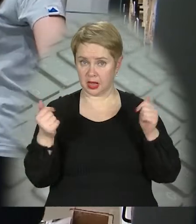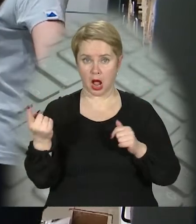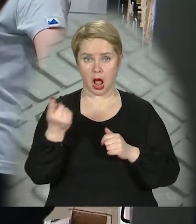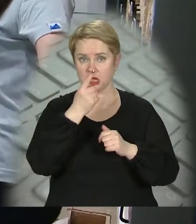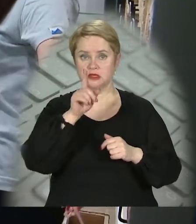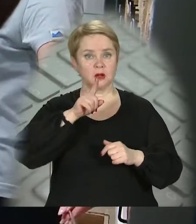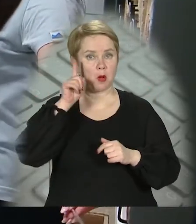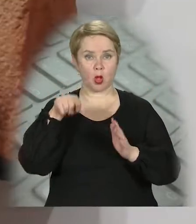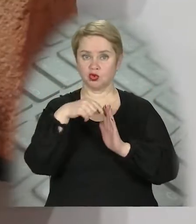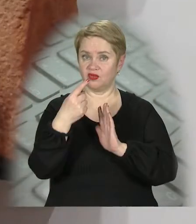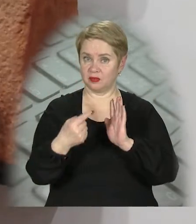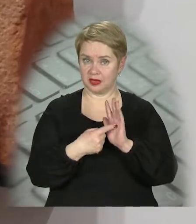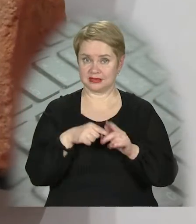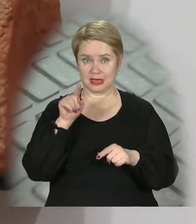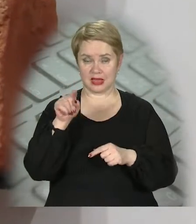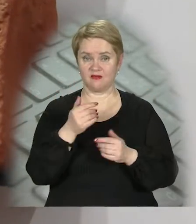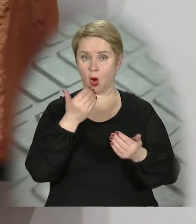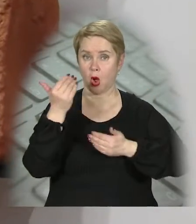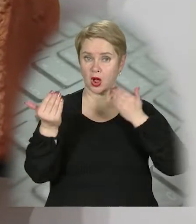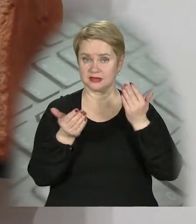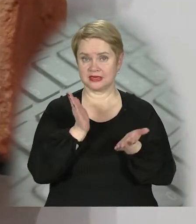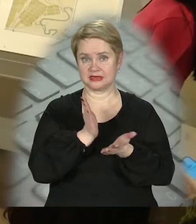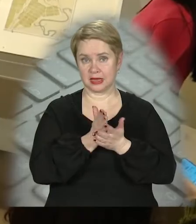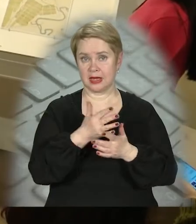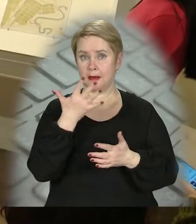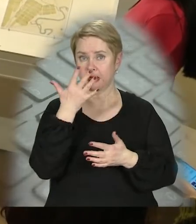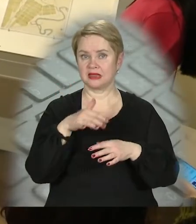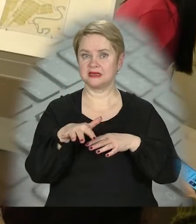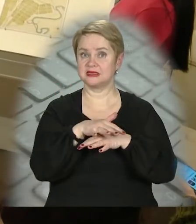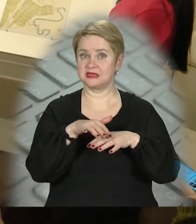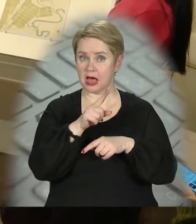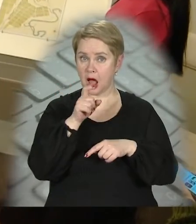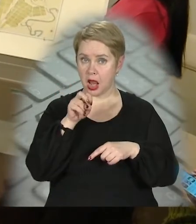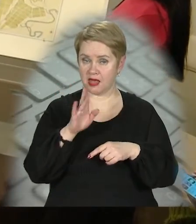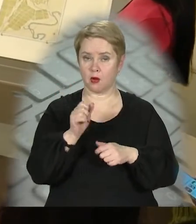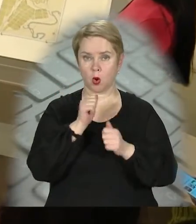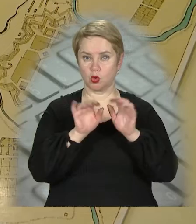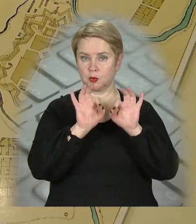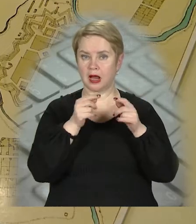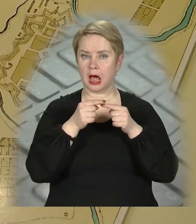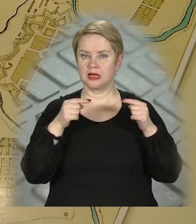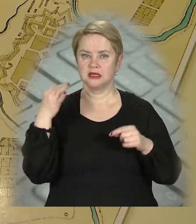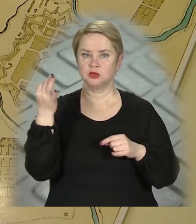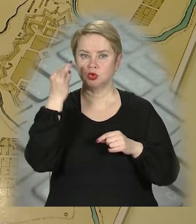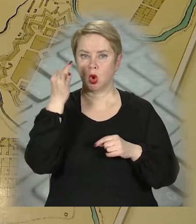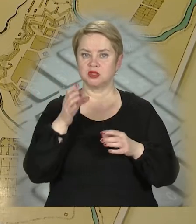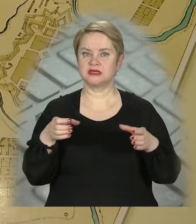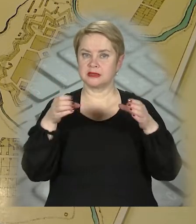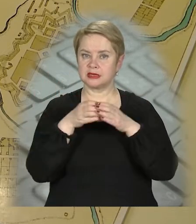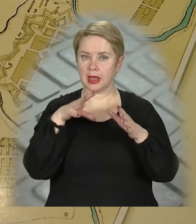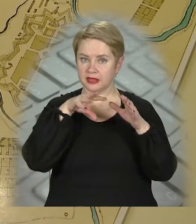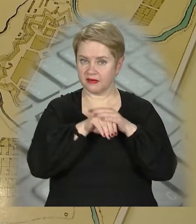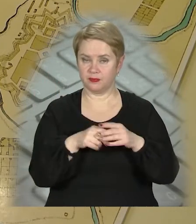один із наймолодших у місті. Його експозиція складається з п'яти залів. Кожен розповідає про різні історичні складові.